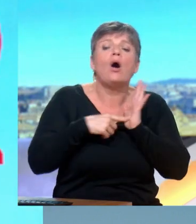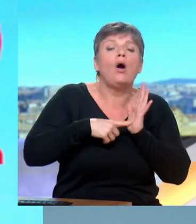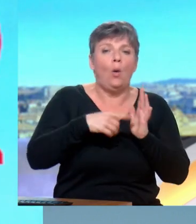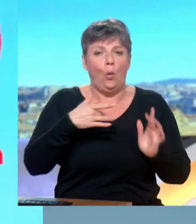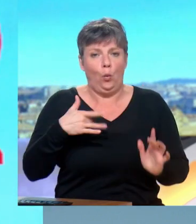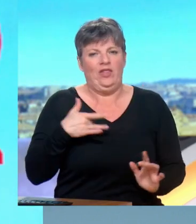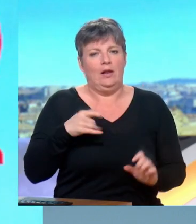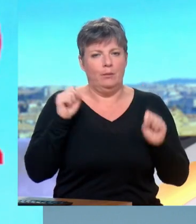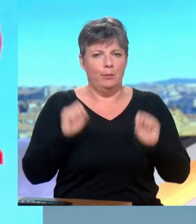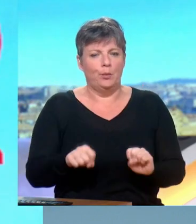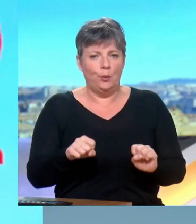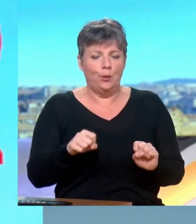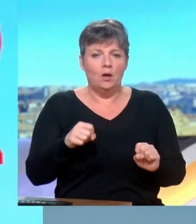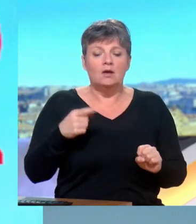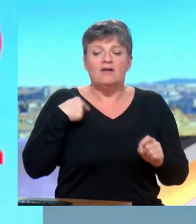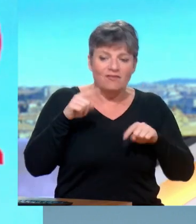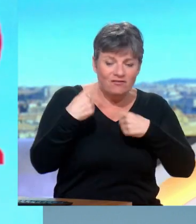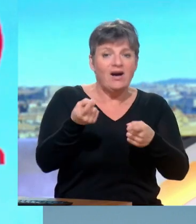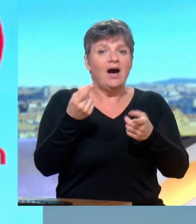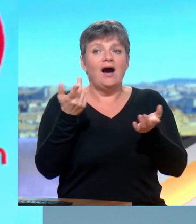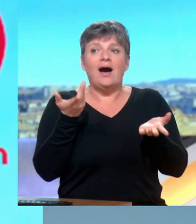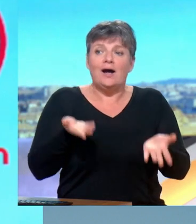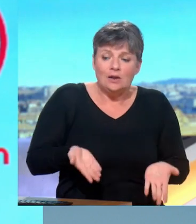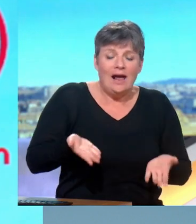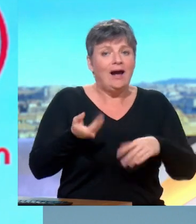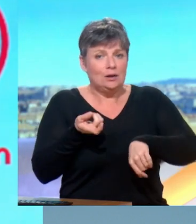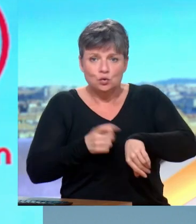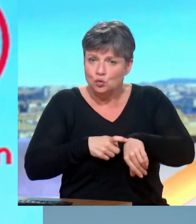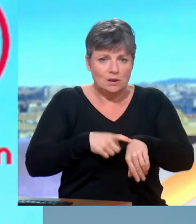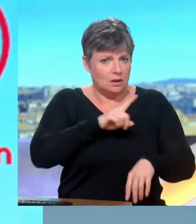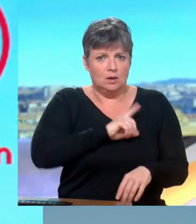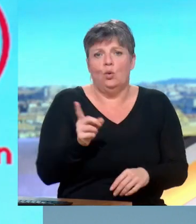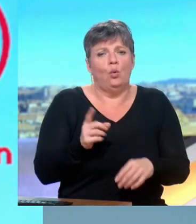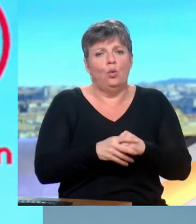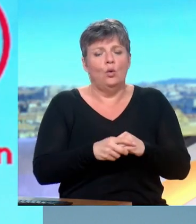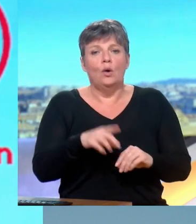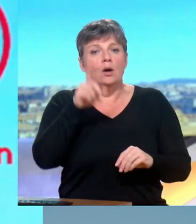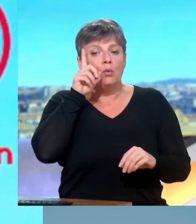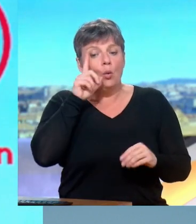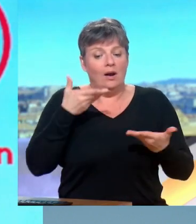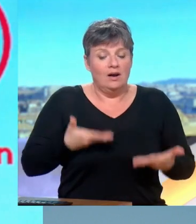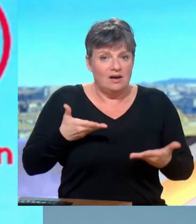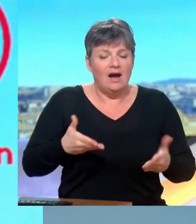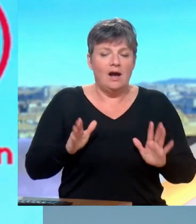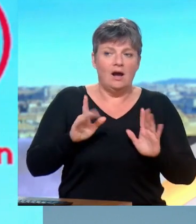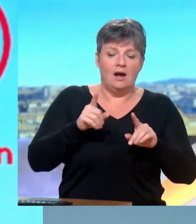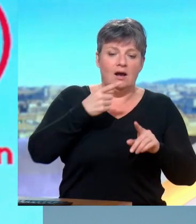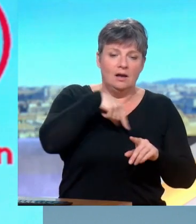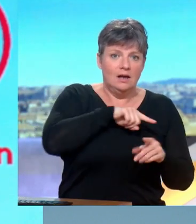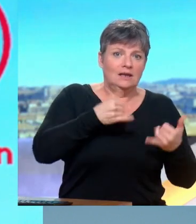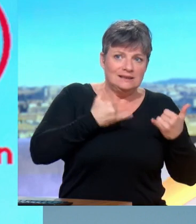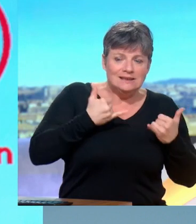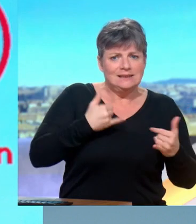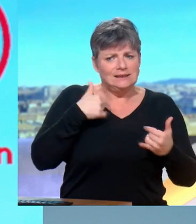Le jour où il pourra être utile n'est pas encore venu parce qu'il est très utile de l'Elysée au